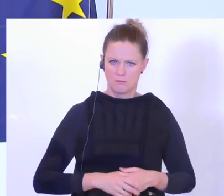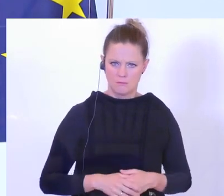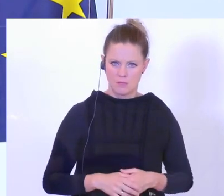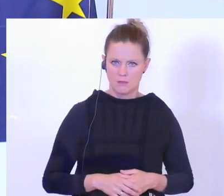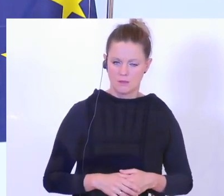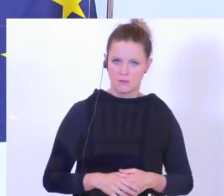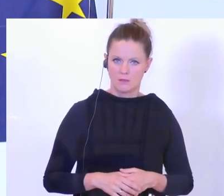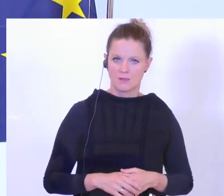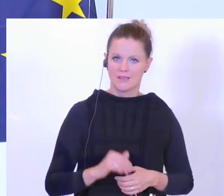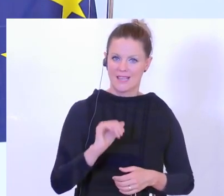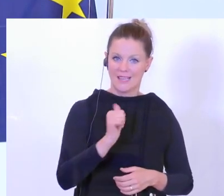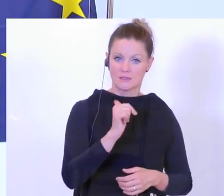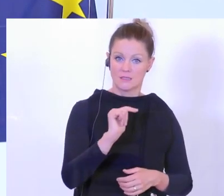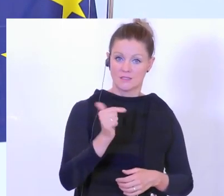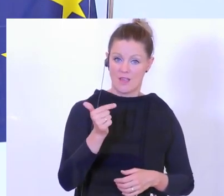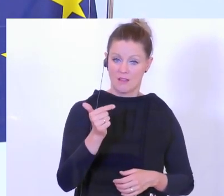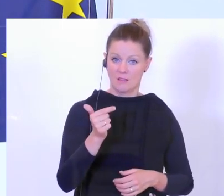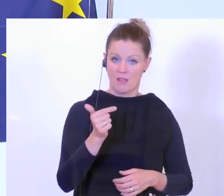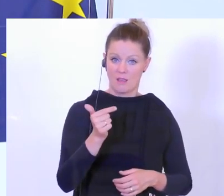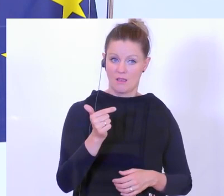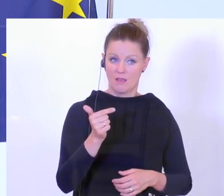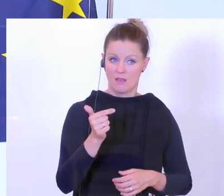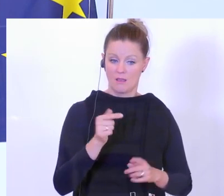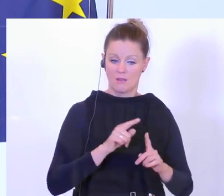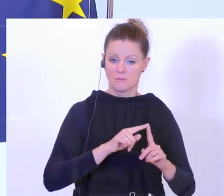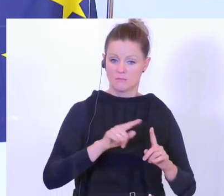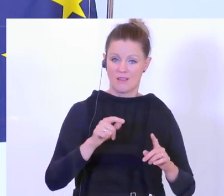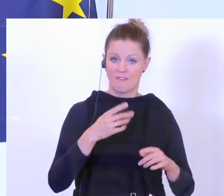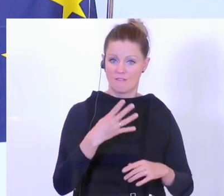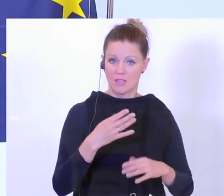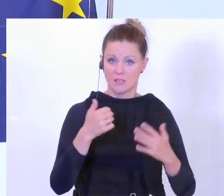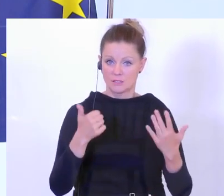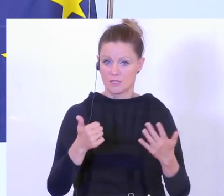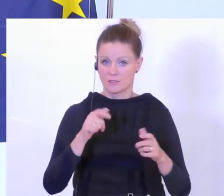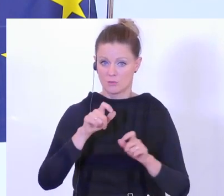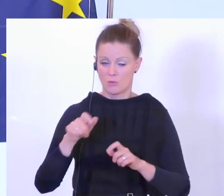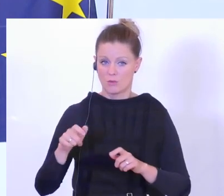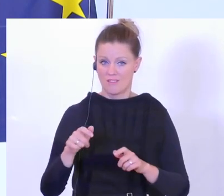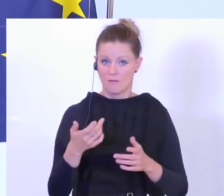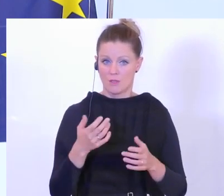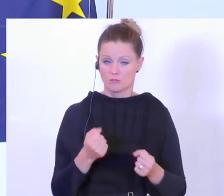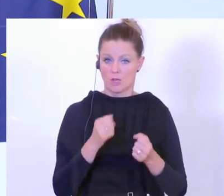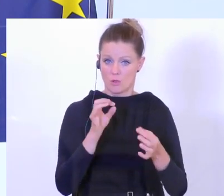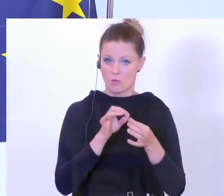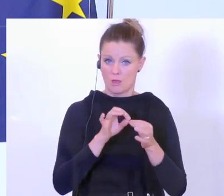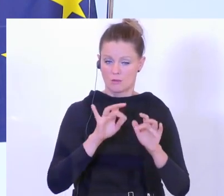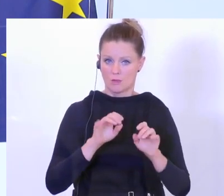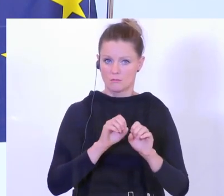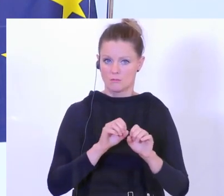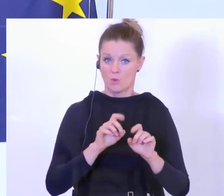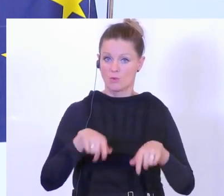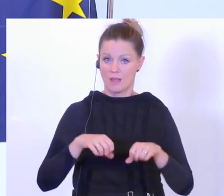wenn Sie schon in der ersten, zweiten Linie vier Leute, sechs Leute haben in diesem engen Kontakt und dann können Sie schon